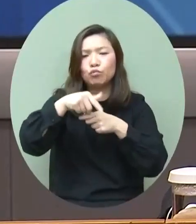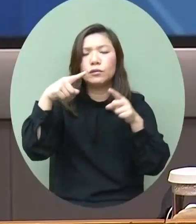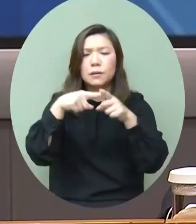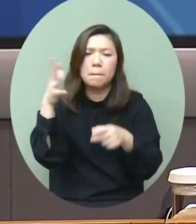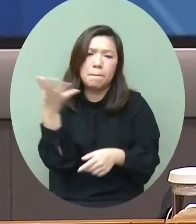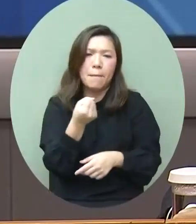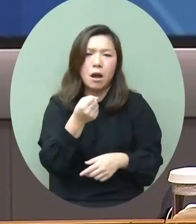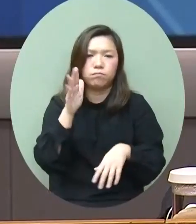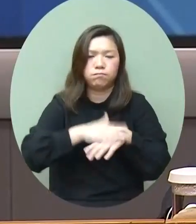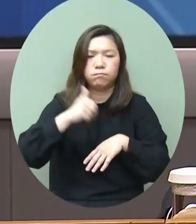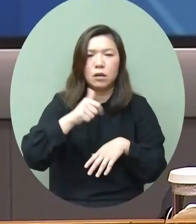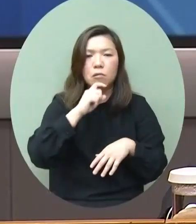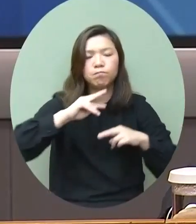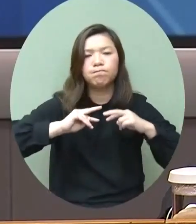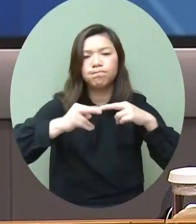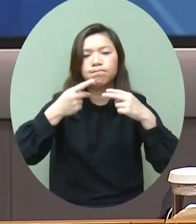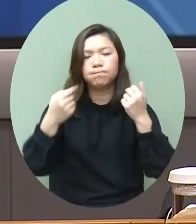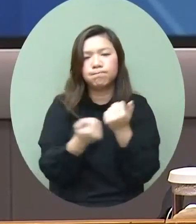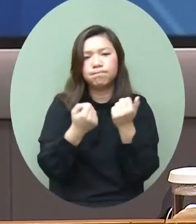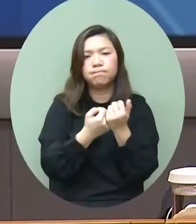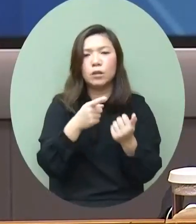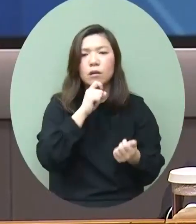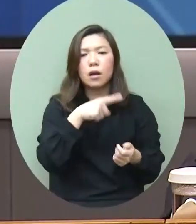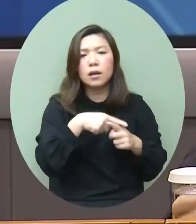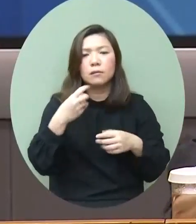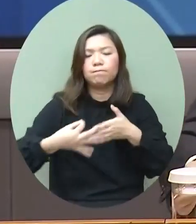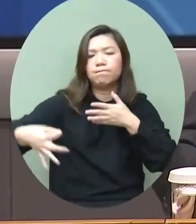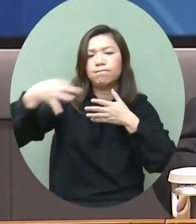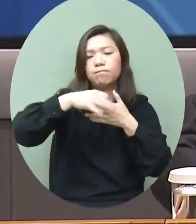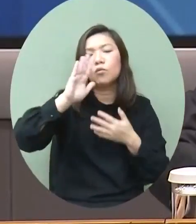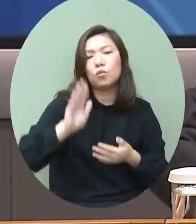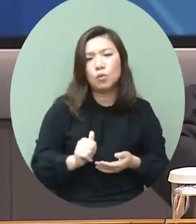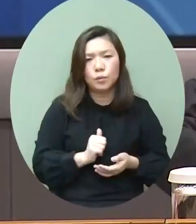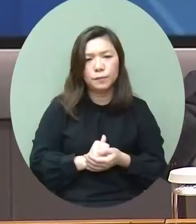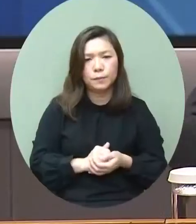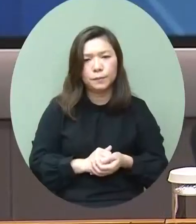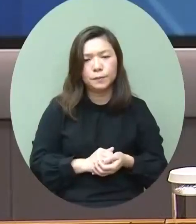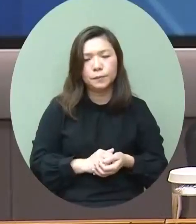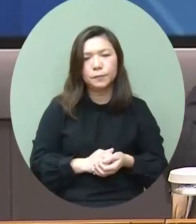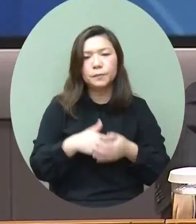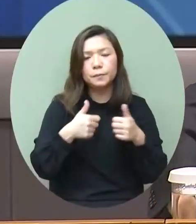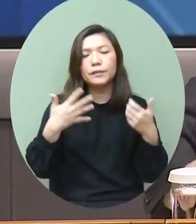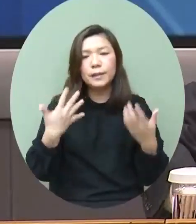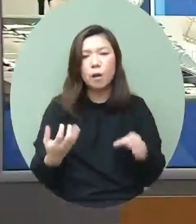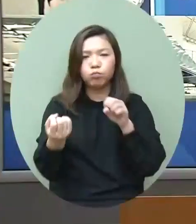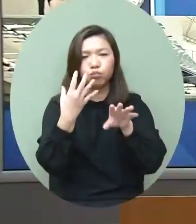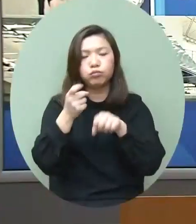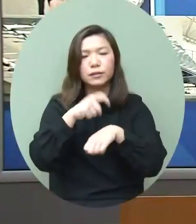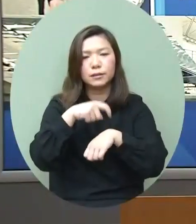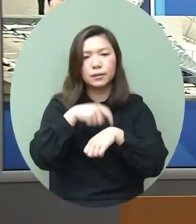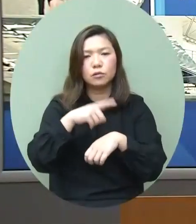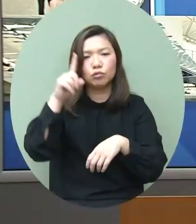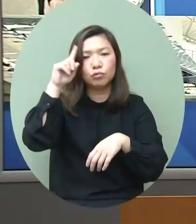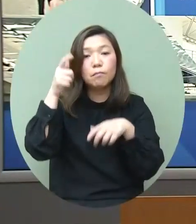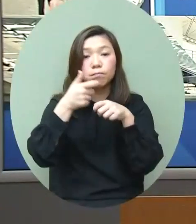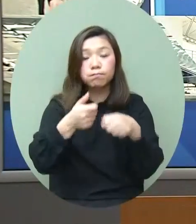的人才推動我們金融發展能夠更受一層樓多謝大家好現在是提問的環節我想